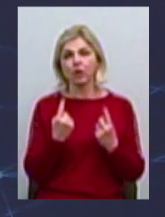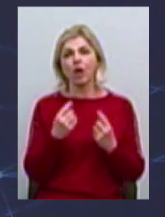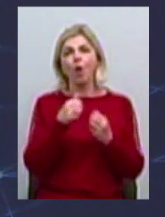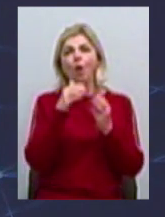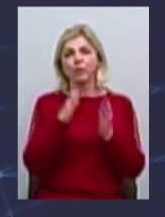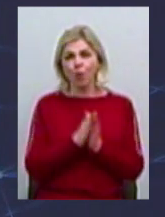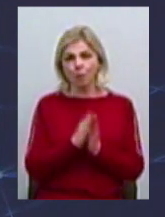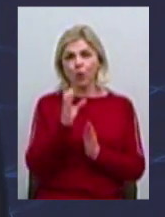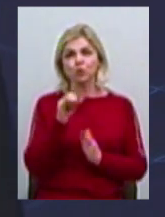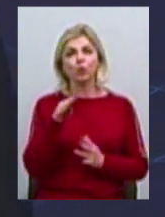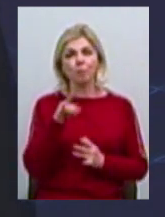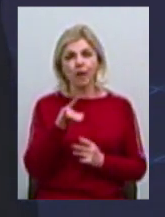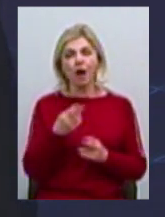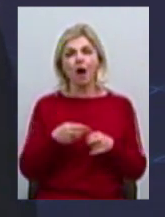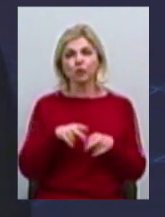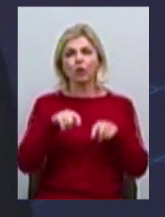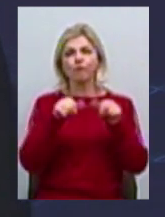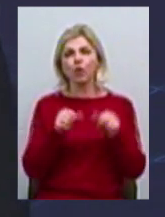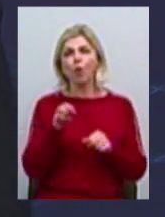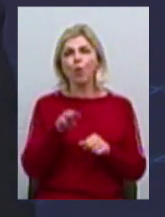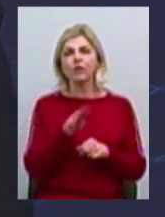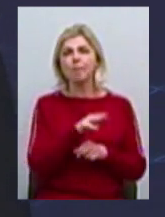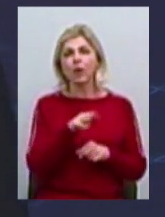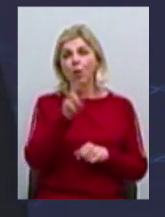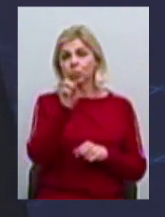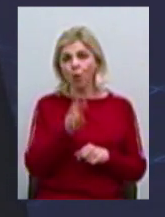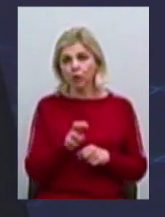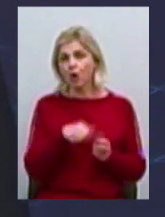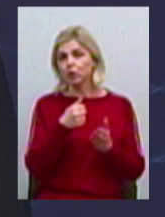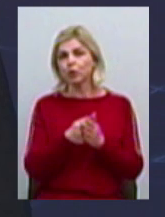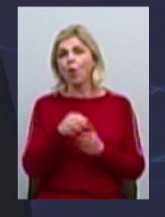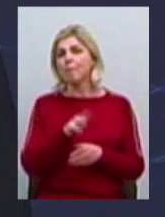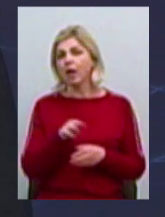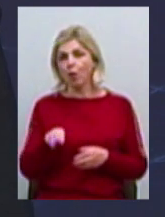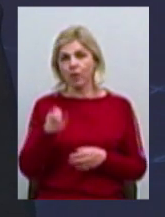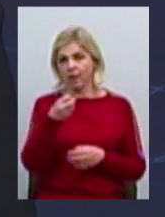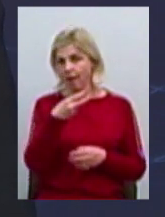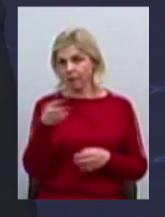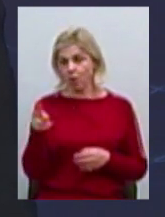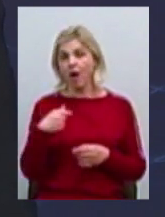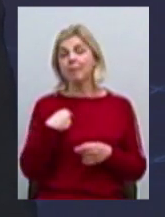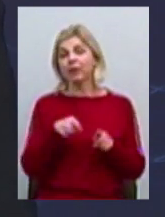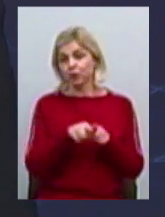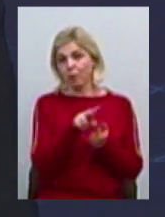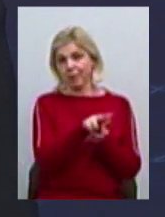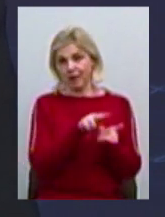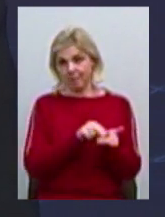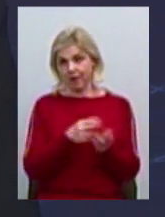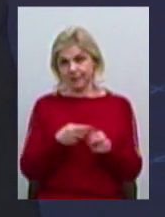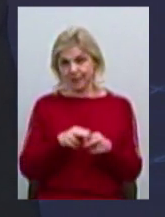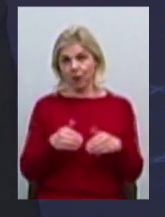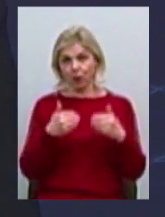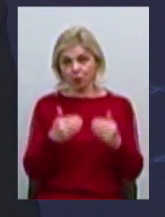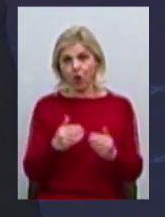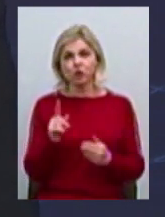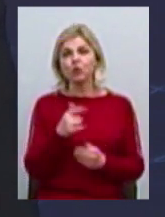суми, яке формується від мільйонів доларів до мільйонів євро. Тому ми теж переймаємо цей крок. І що хотіла